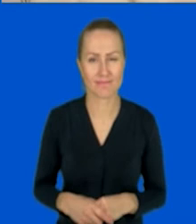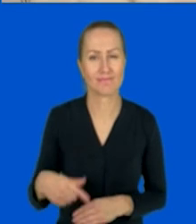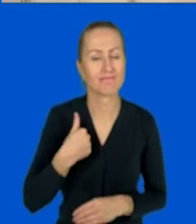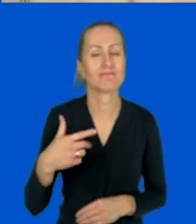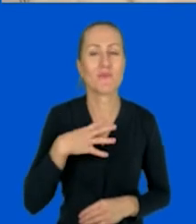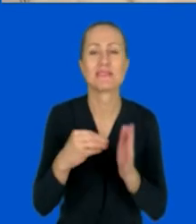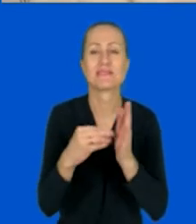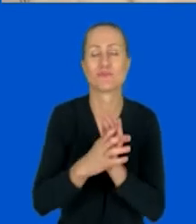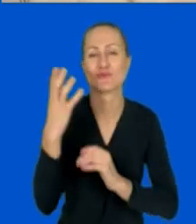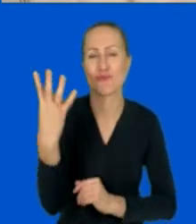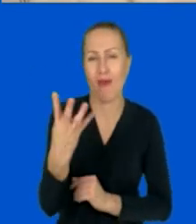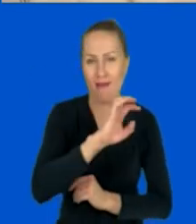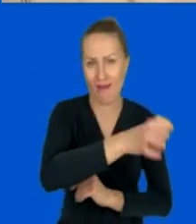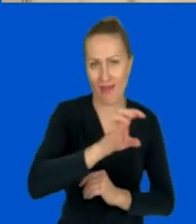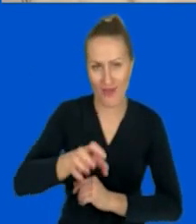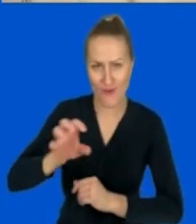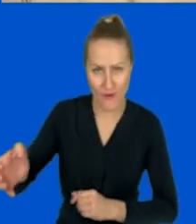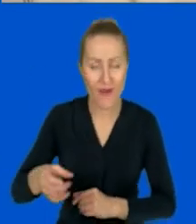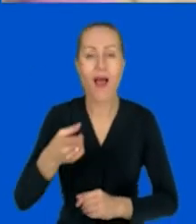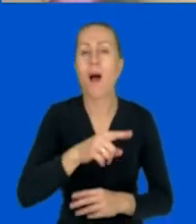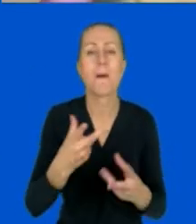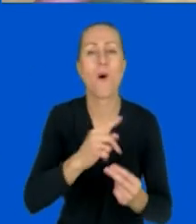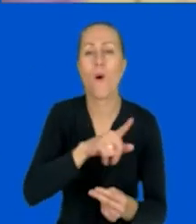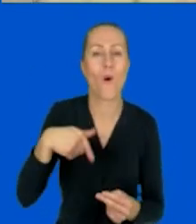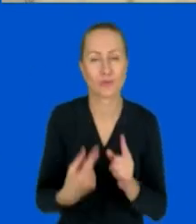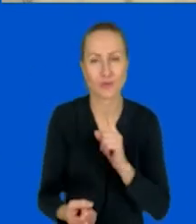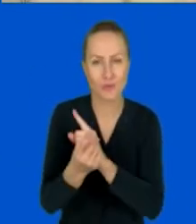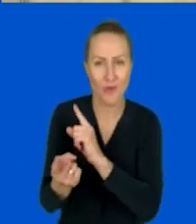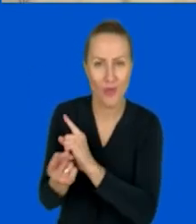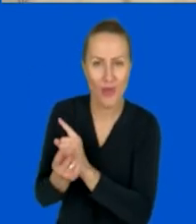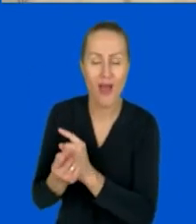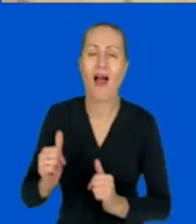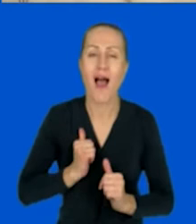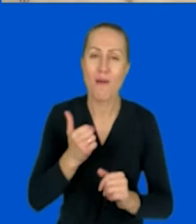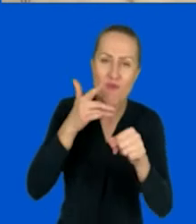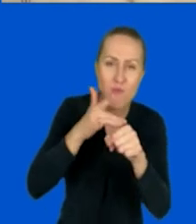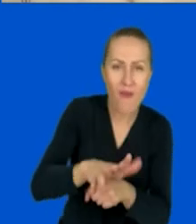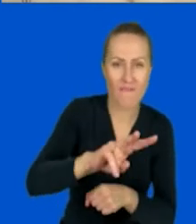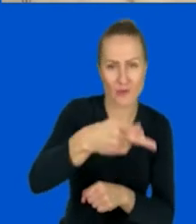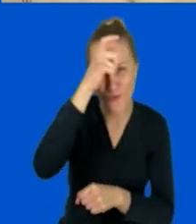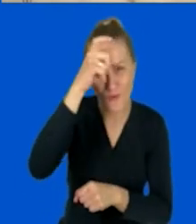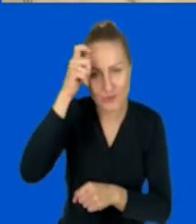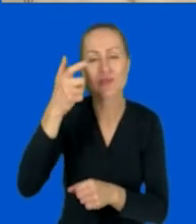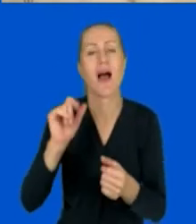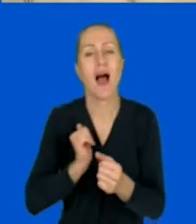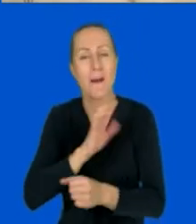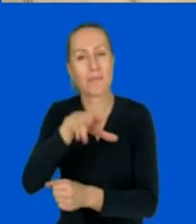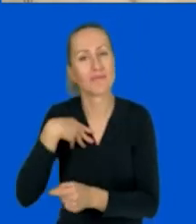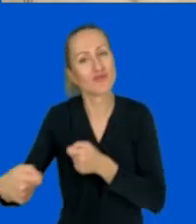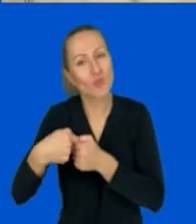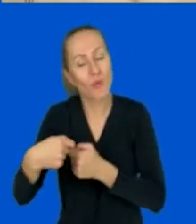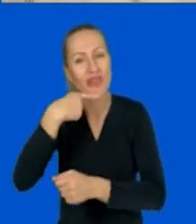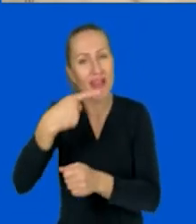takie cztery kategorie, po co się spotykamy, żeby wybierać wpływ na innych, żeby podejmować wspólnie jakieś decyzje,